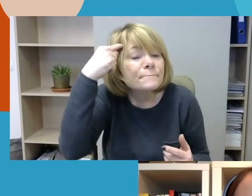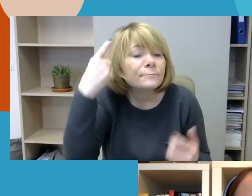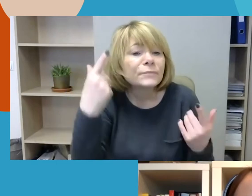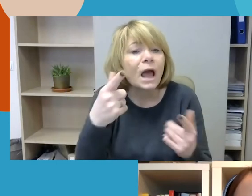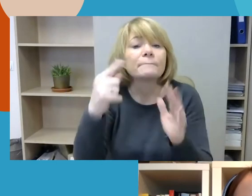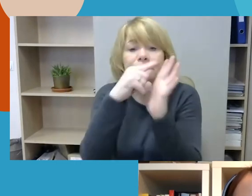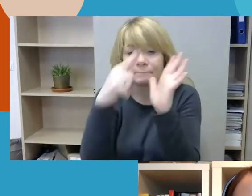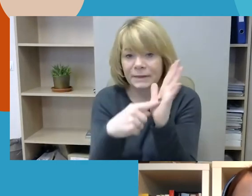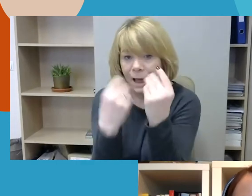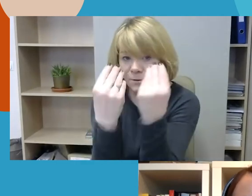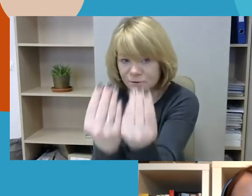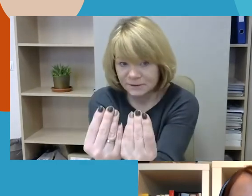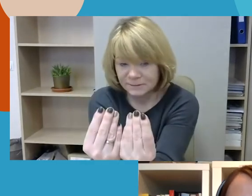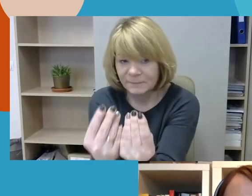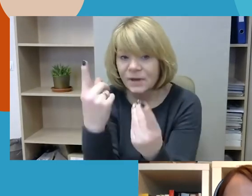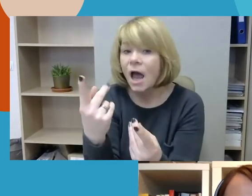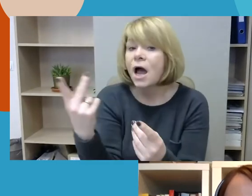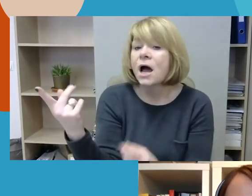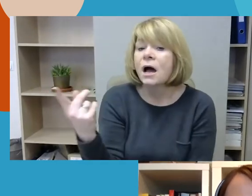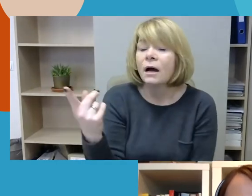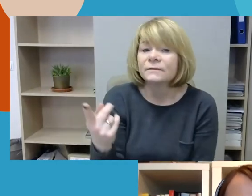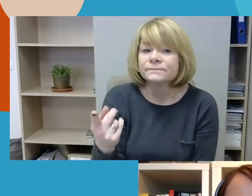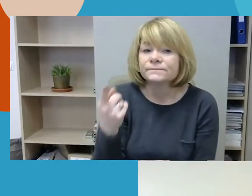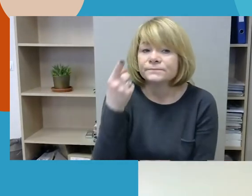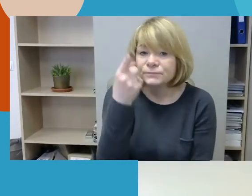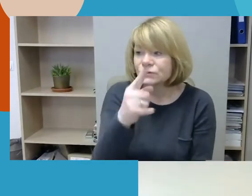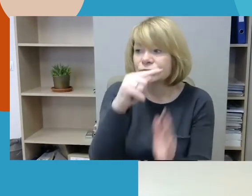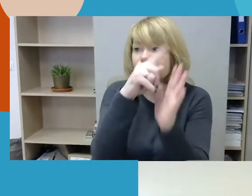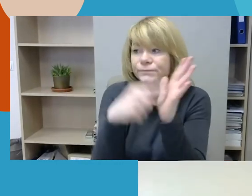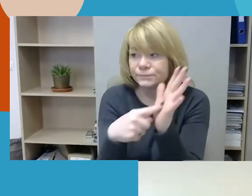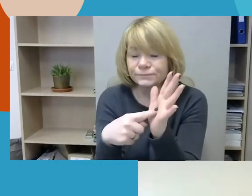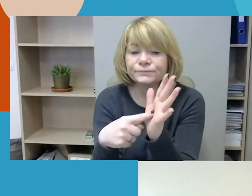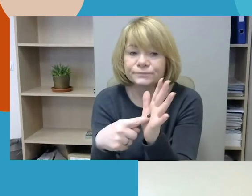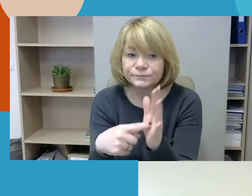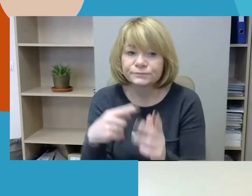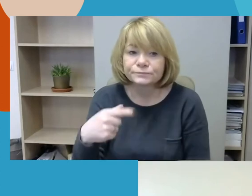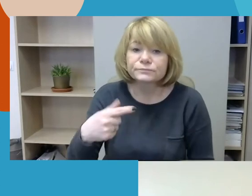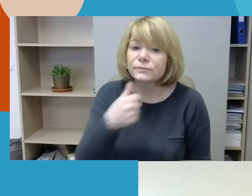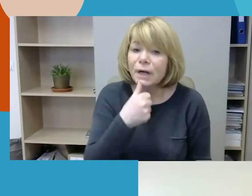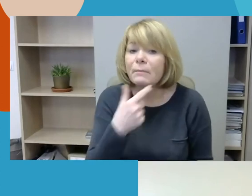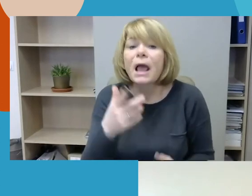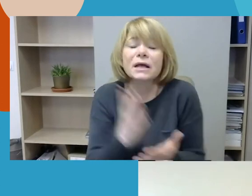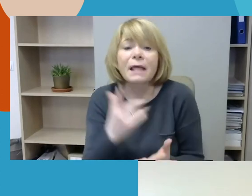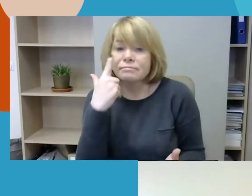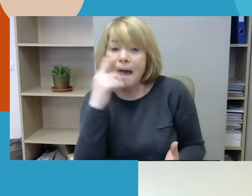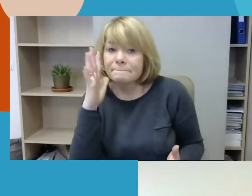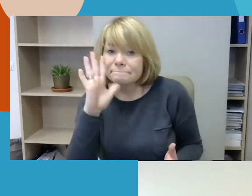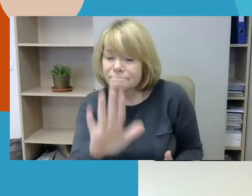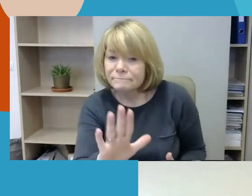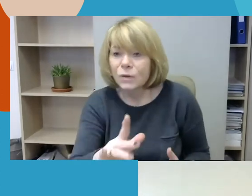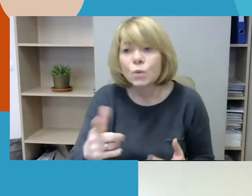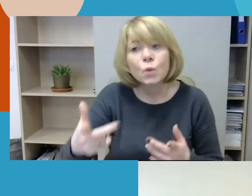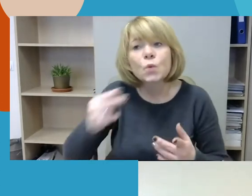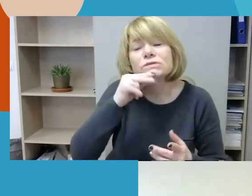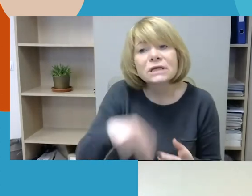yra. Vienas žiūrovas, pone Hanekai, jūsų klausia štaiko. Es buvo neapykantos nusikaltimas, suprantamas kaip